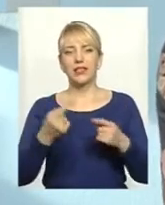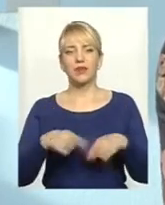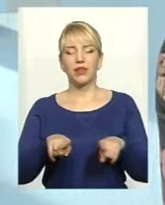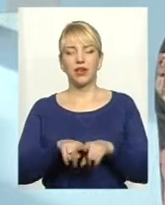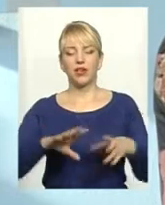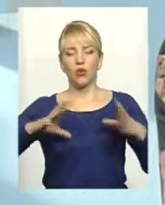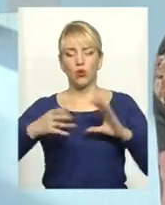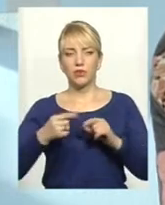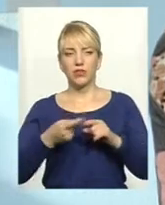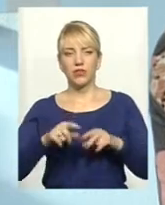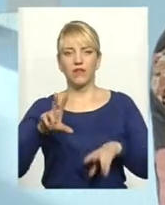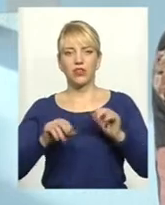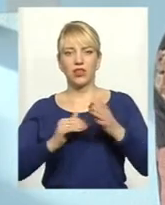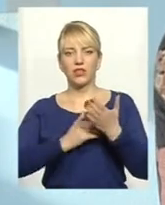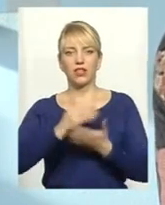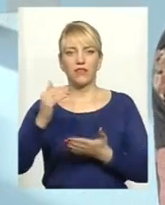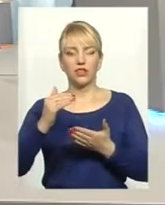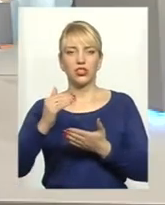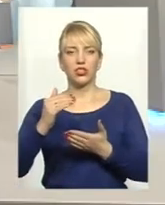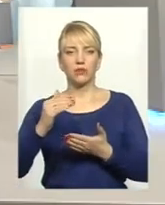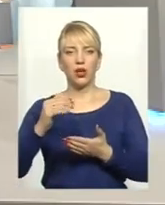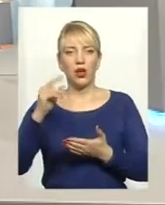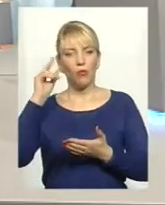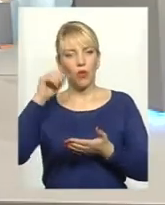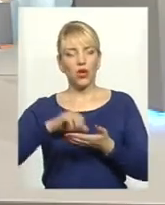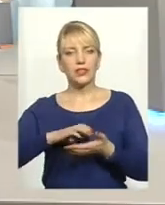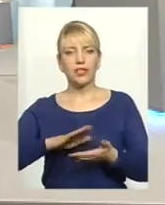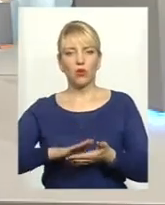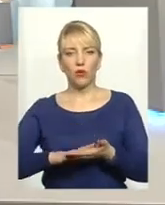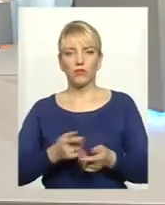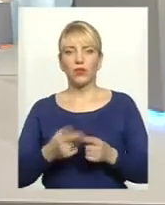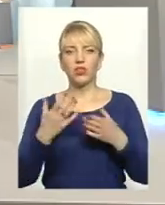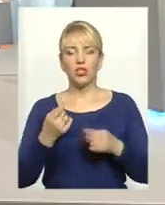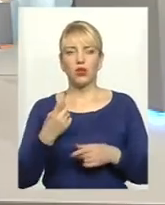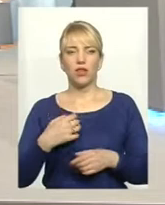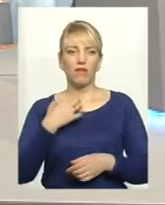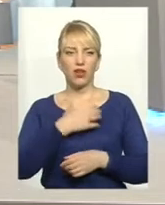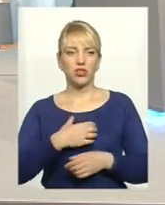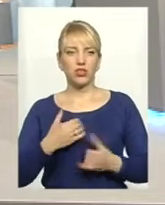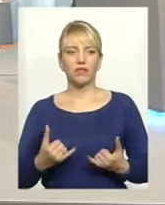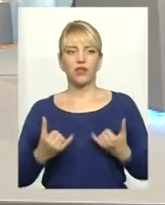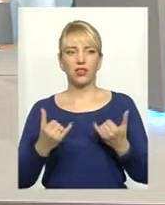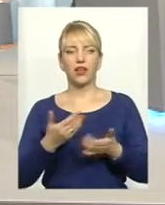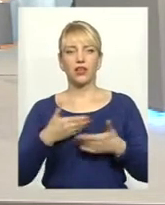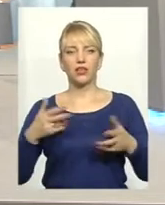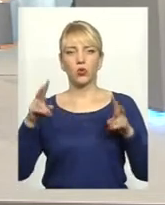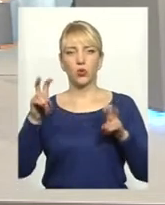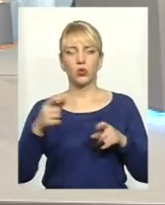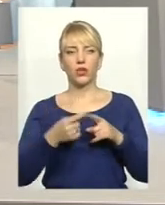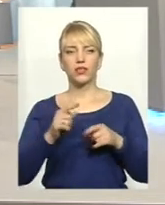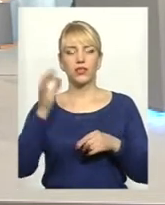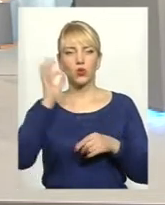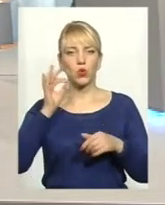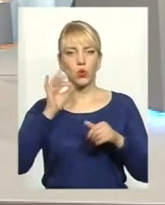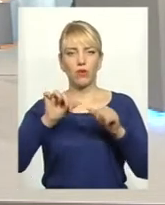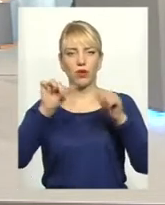обсягах вважається найвищим показником. Ще одна така важлива для нас культура це цукровий буряк.